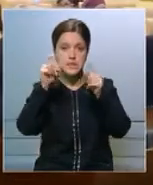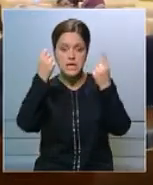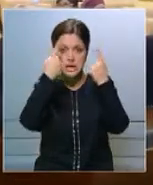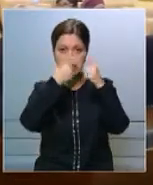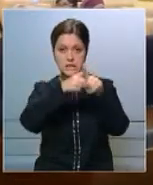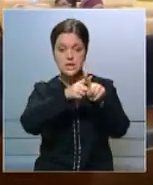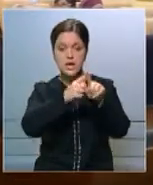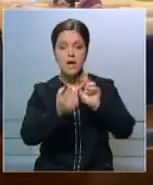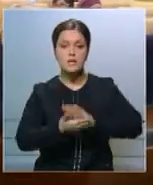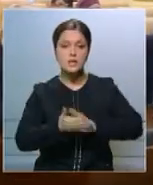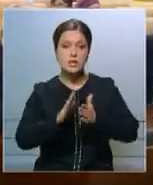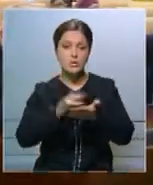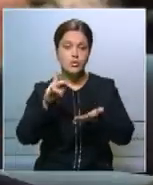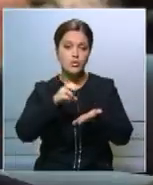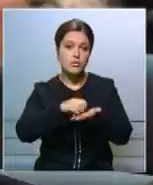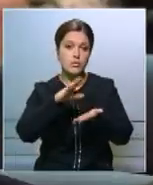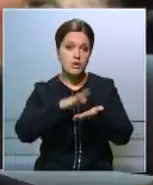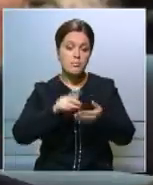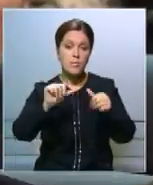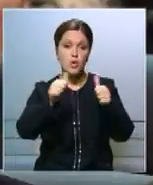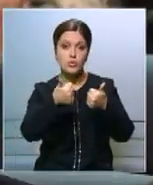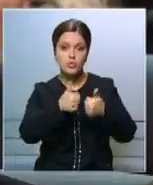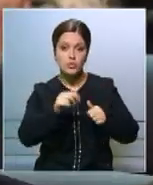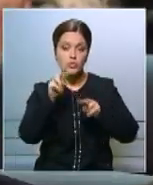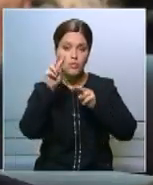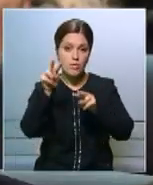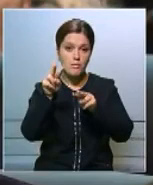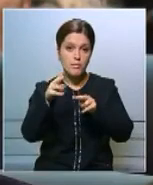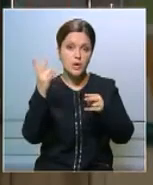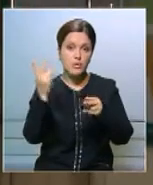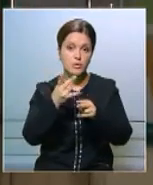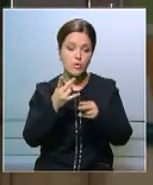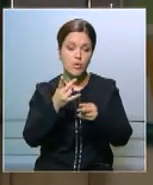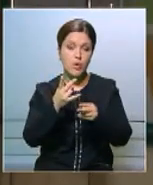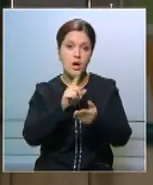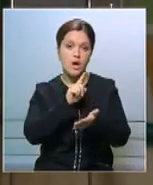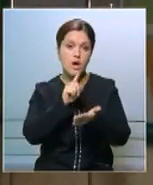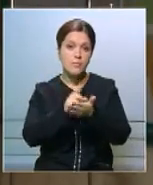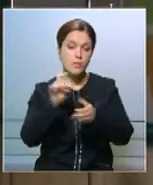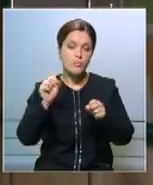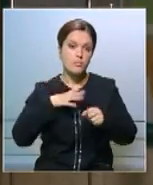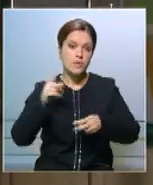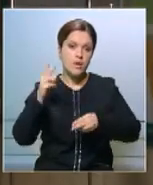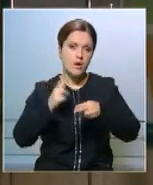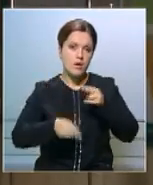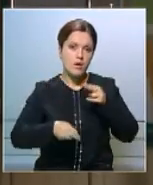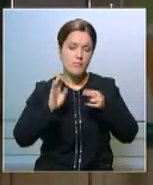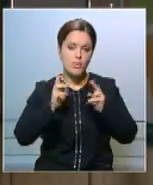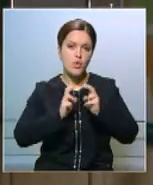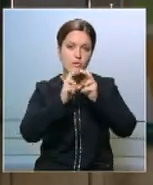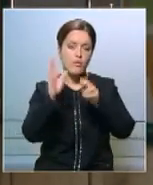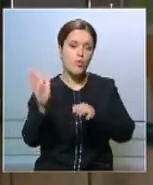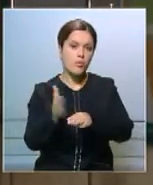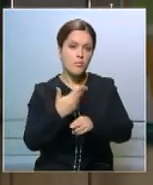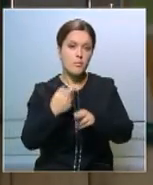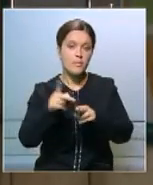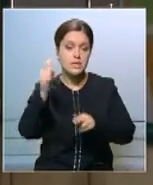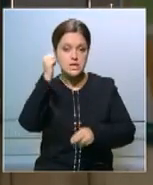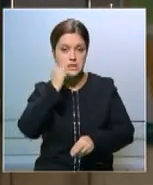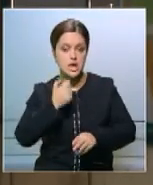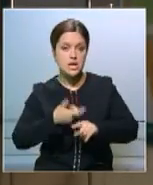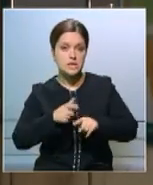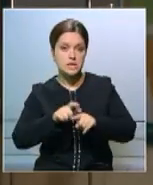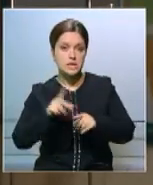Мы должны ставить на учет, ввести контроль за безопасной эксплуатацией. Возможно прекратить эксплуатацию до лифтов, которые уже